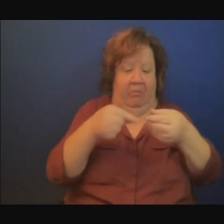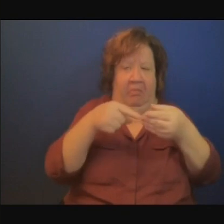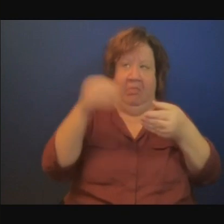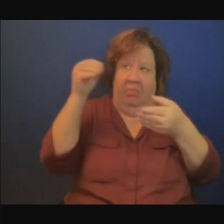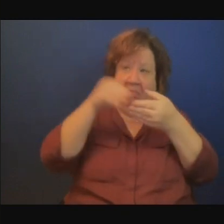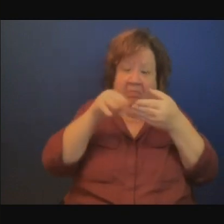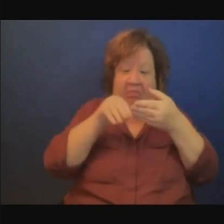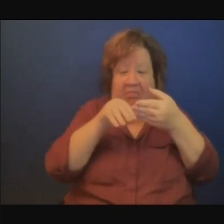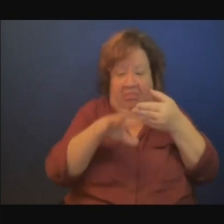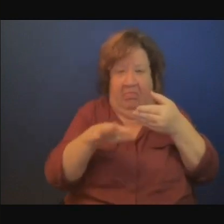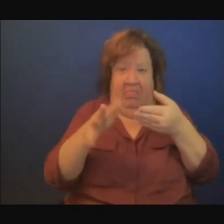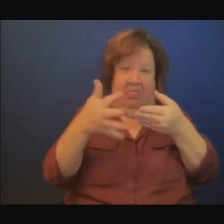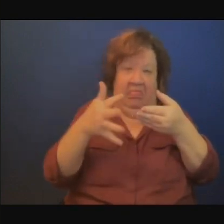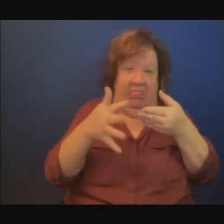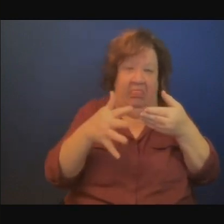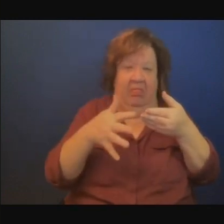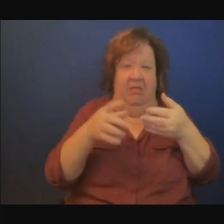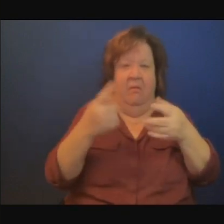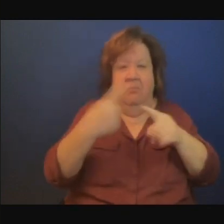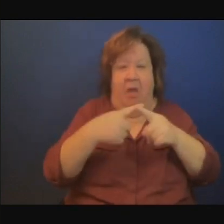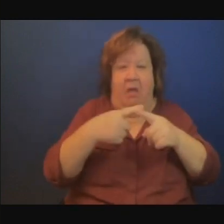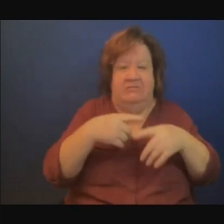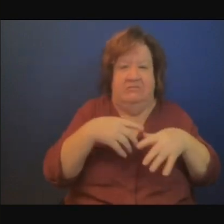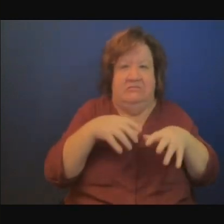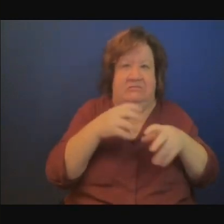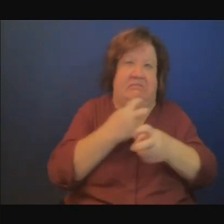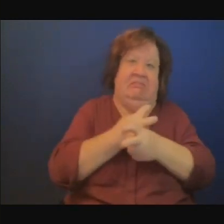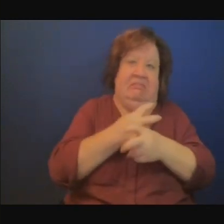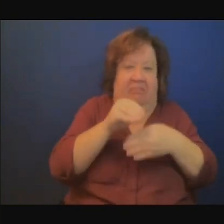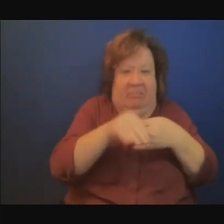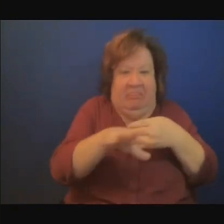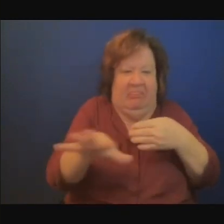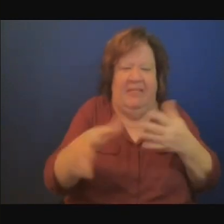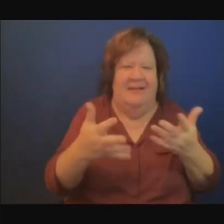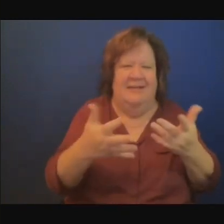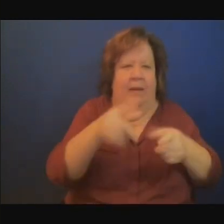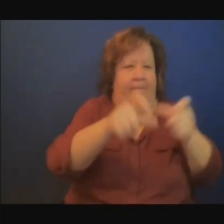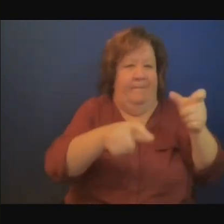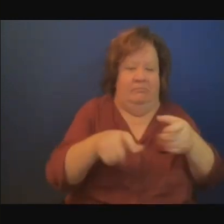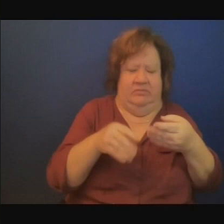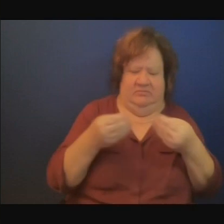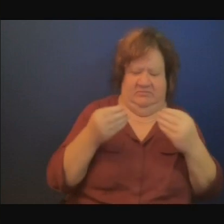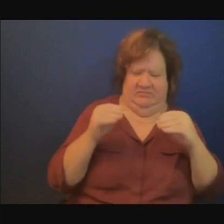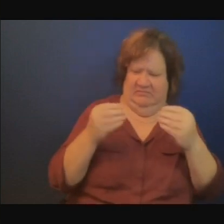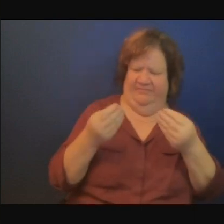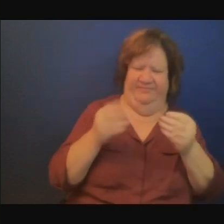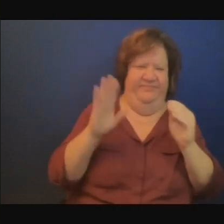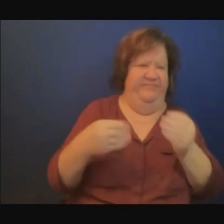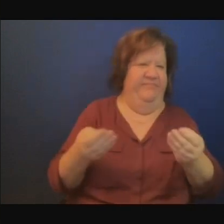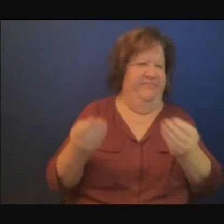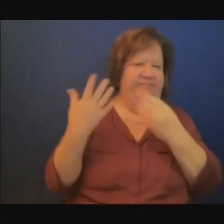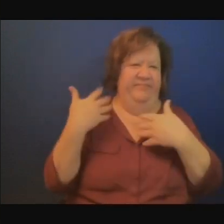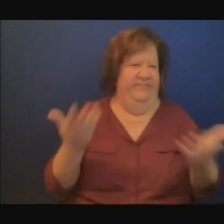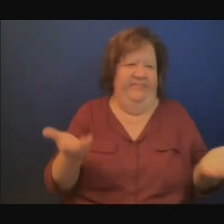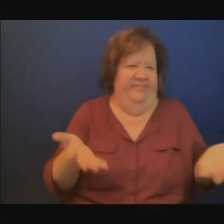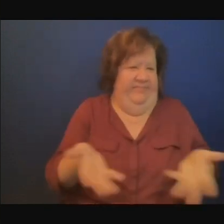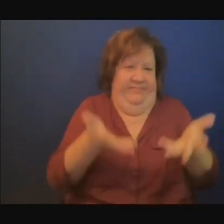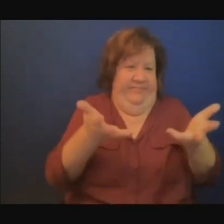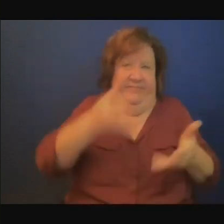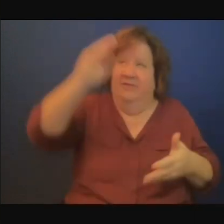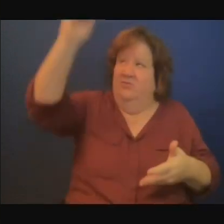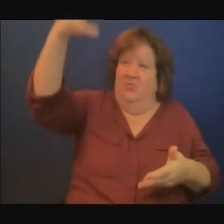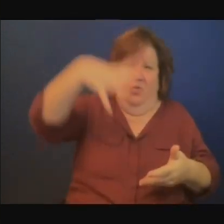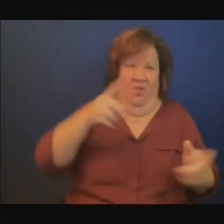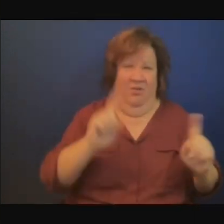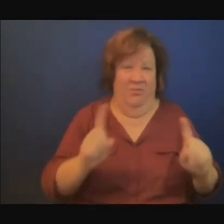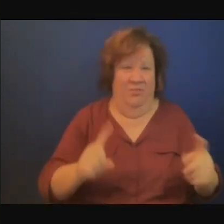'Afrique a du potentiel pour développer avoir des panneaux solaires de meilleure efficacité donc vraiment la recherche elle est